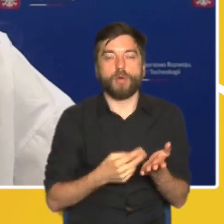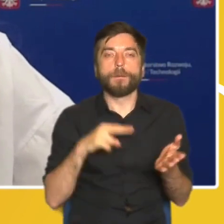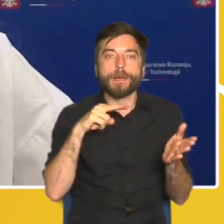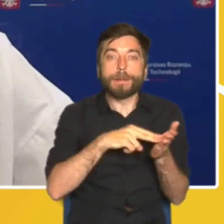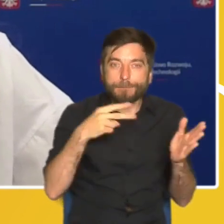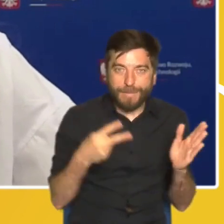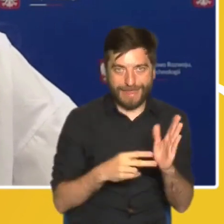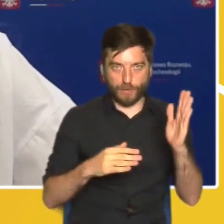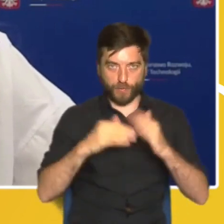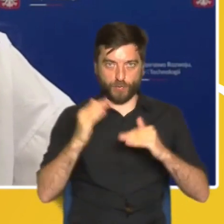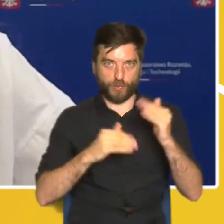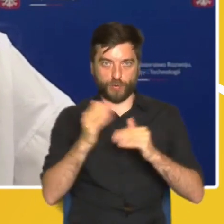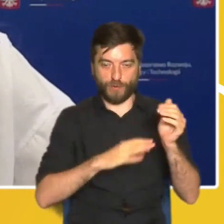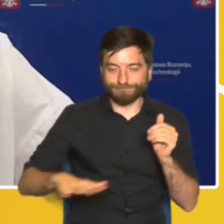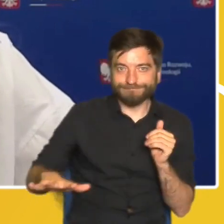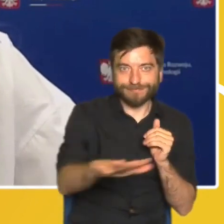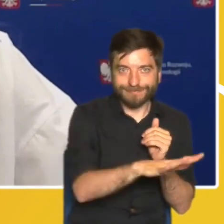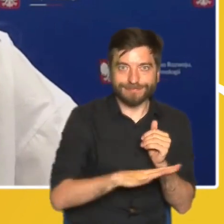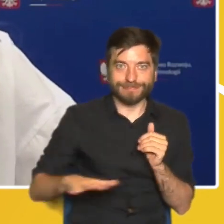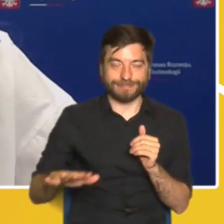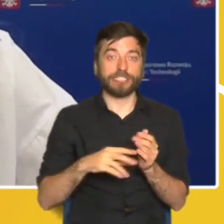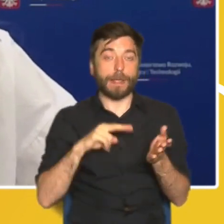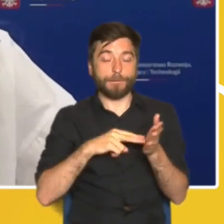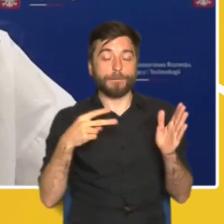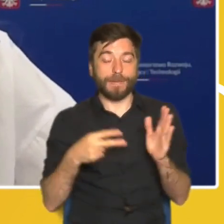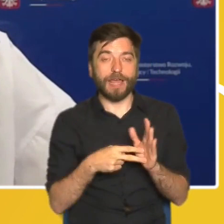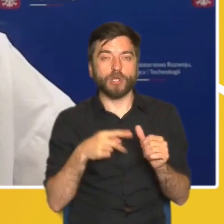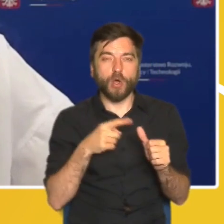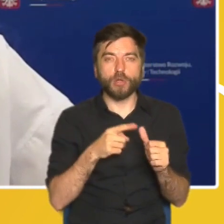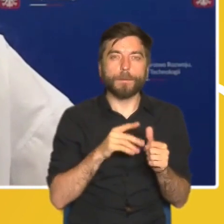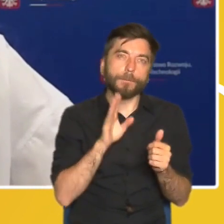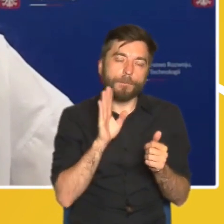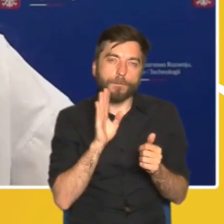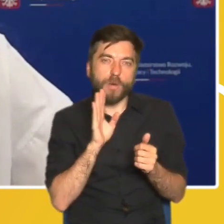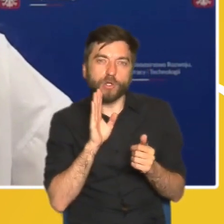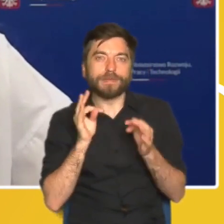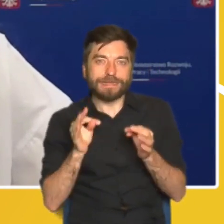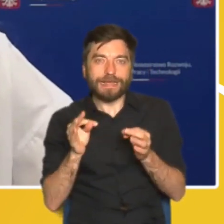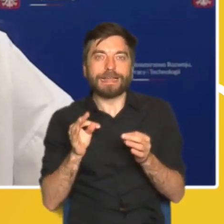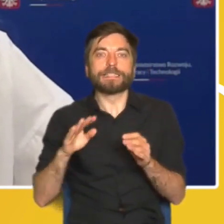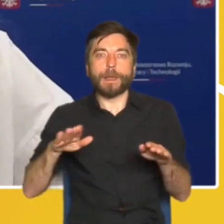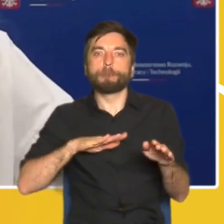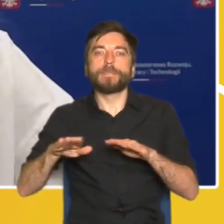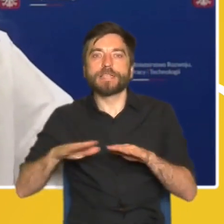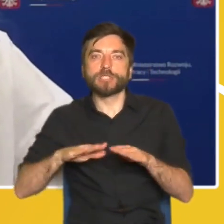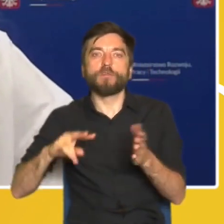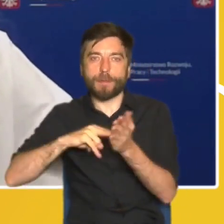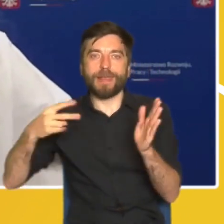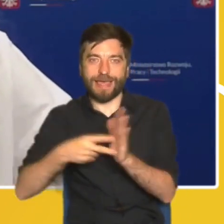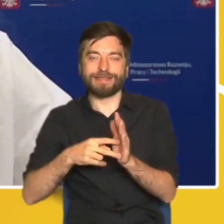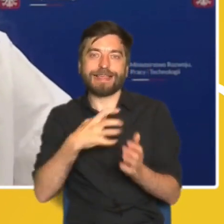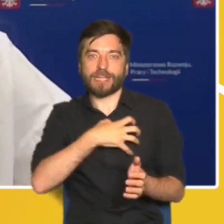zabudowy. Plany zabudowy, które mają być takim substytutem dzisiejszych miejscowych planów zagospodarowania terenu